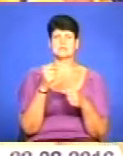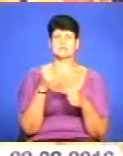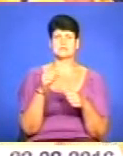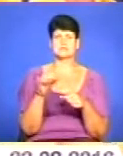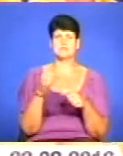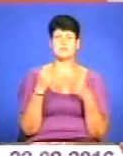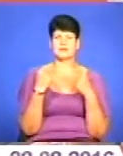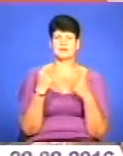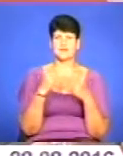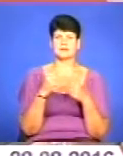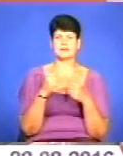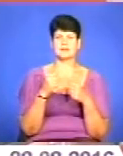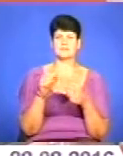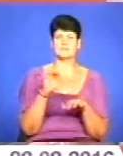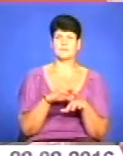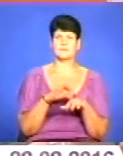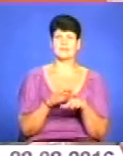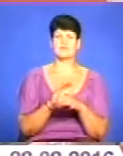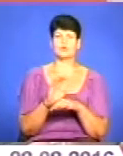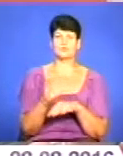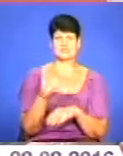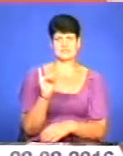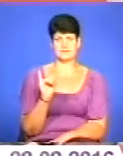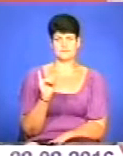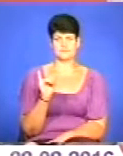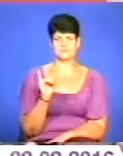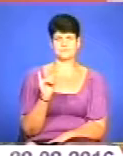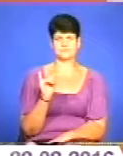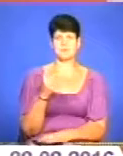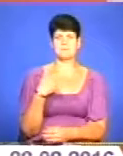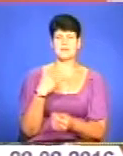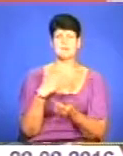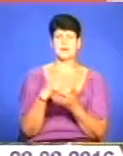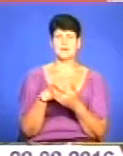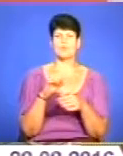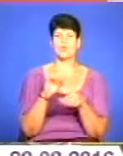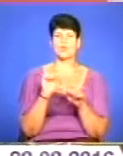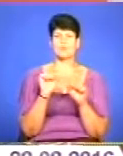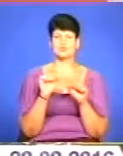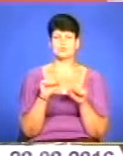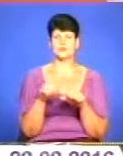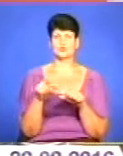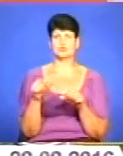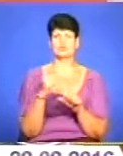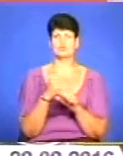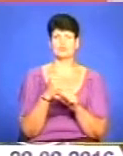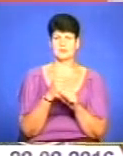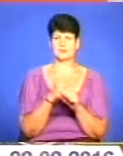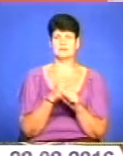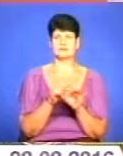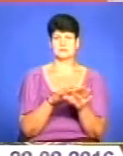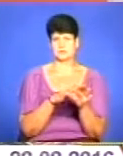на виробництві. Ми маємо можливість людину зробити повноправним членом